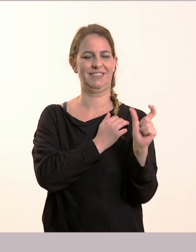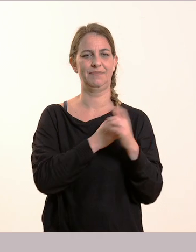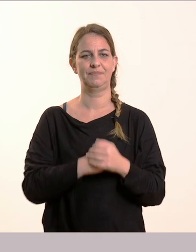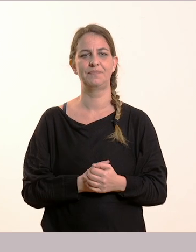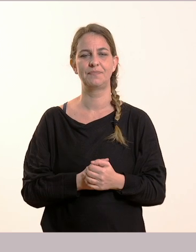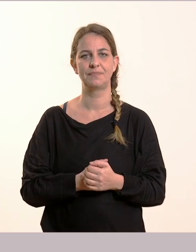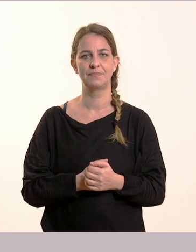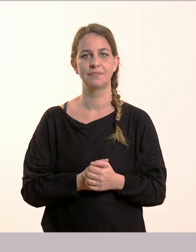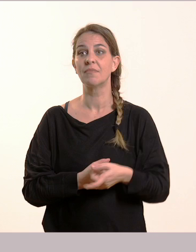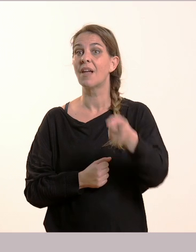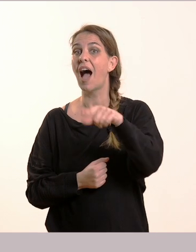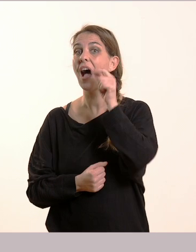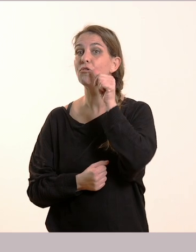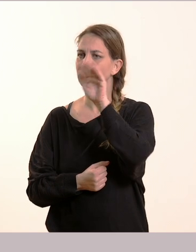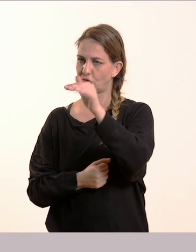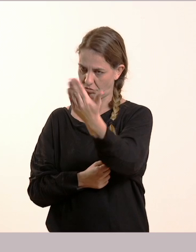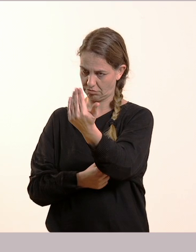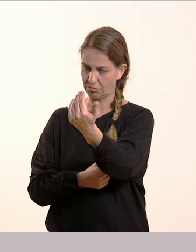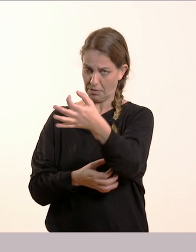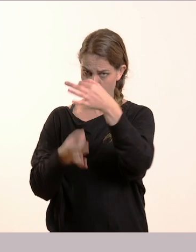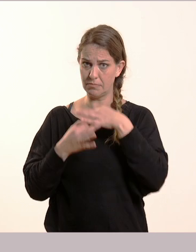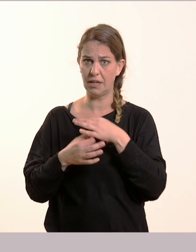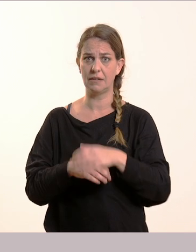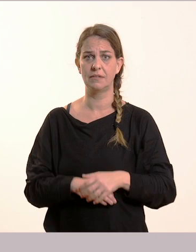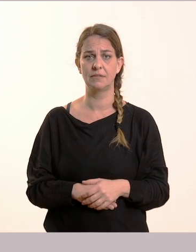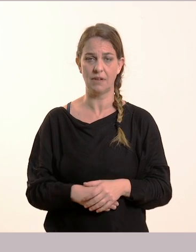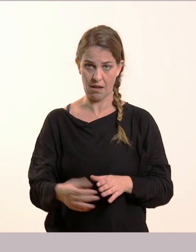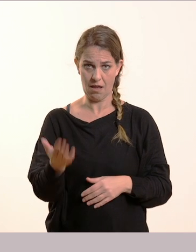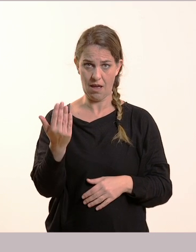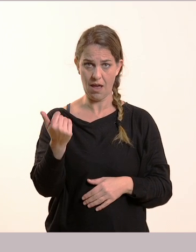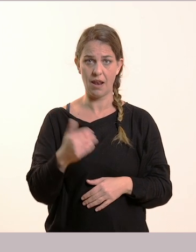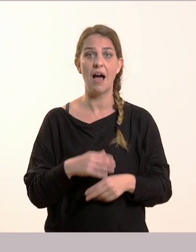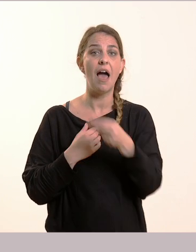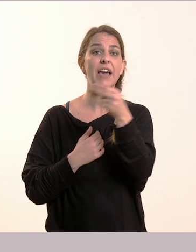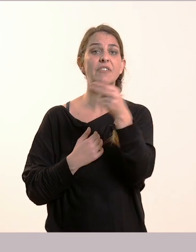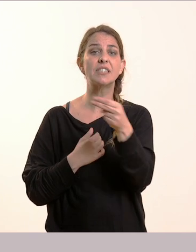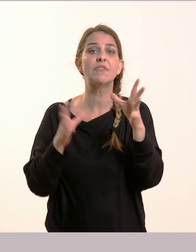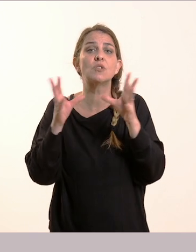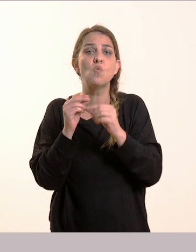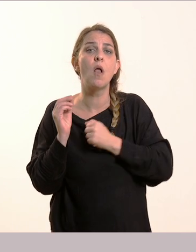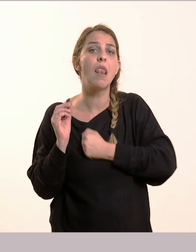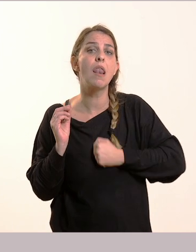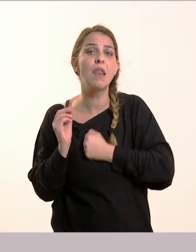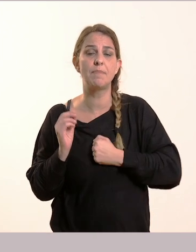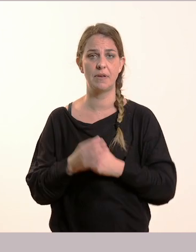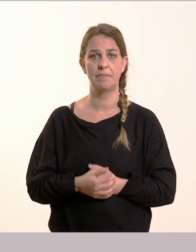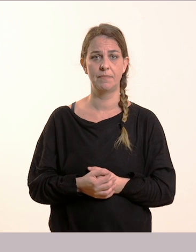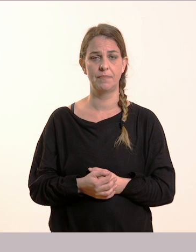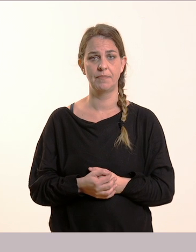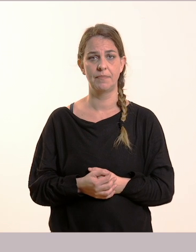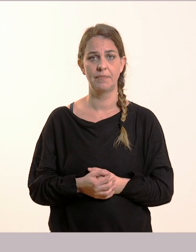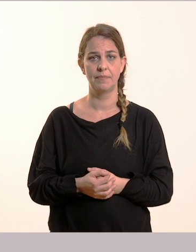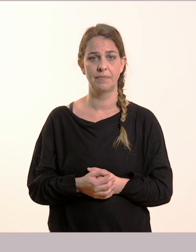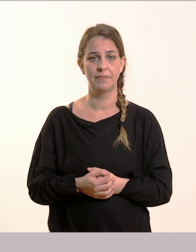Φίλιππε, δεν σε άκουσα ούτε σένα! Για να βγούμε εκφρασούλες που μας δείχνουν ότι είμαστε ελπιμένοι!